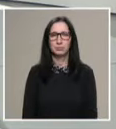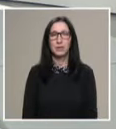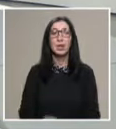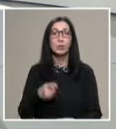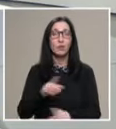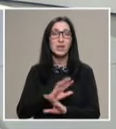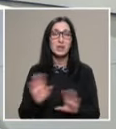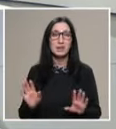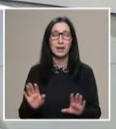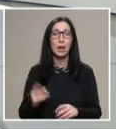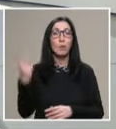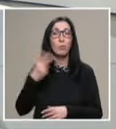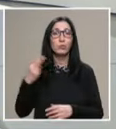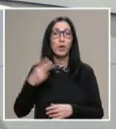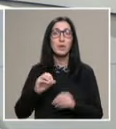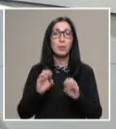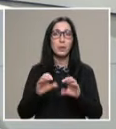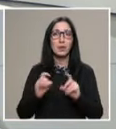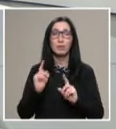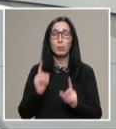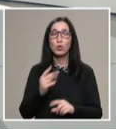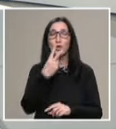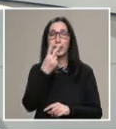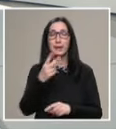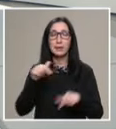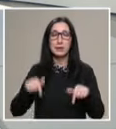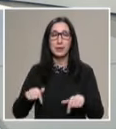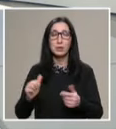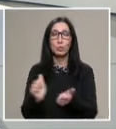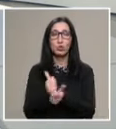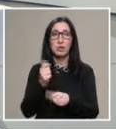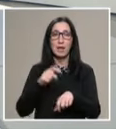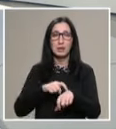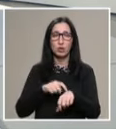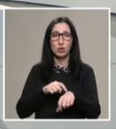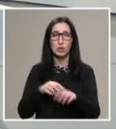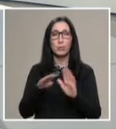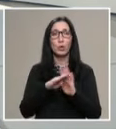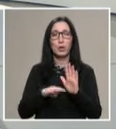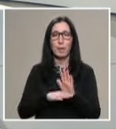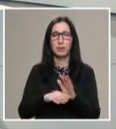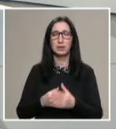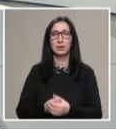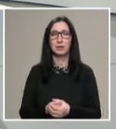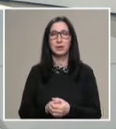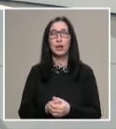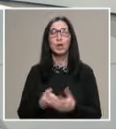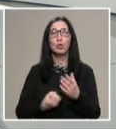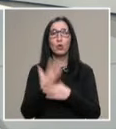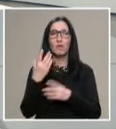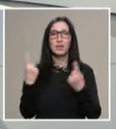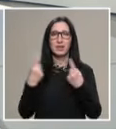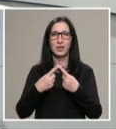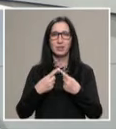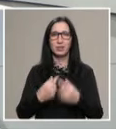С това се разделяме. Повторение на предаването можете да гледате днес от 16 часа в програмата на БНТ-2. До